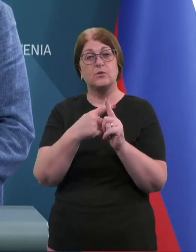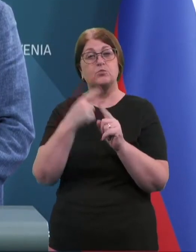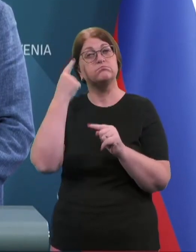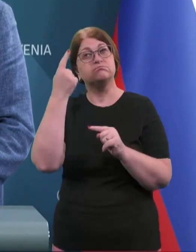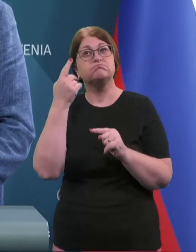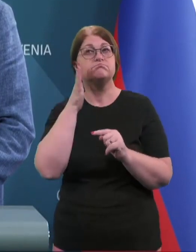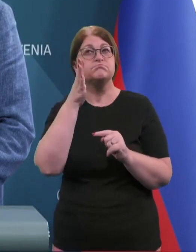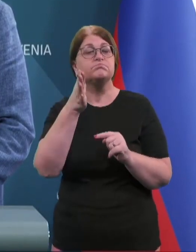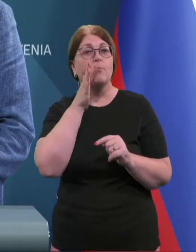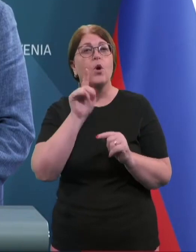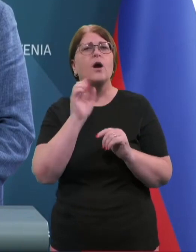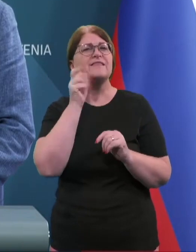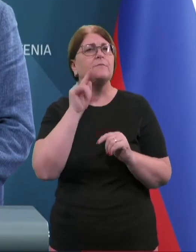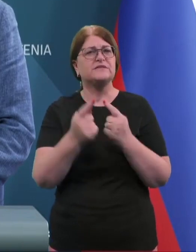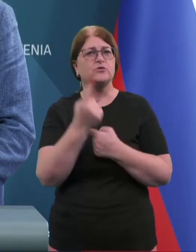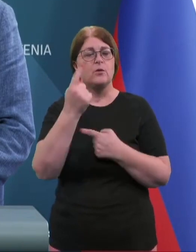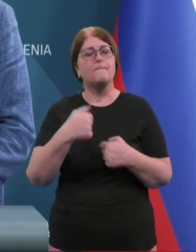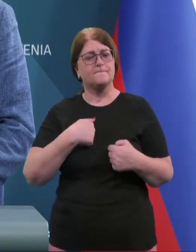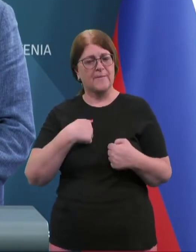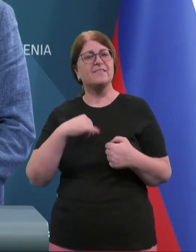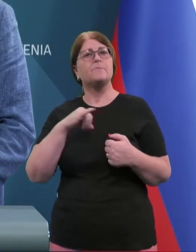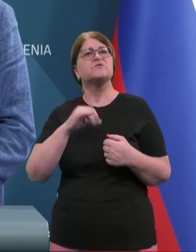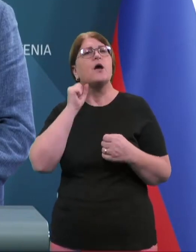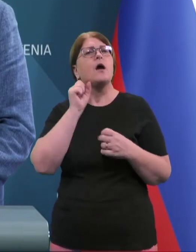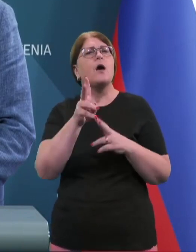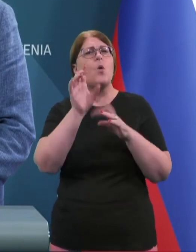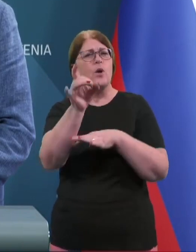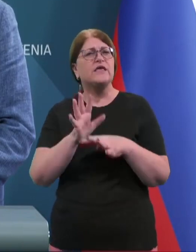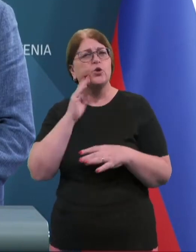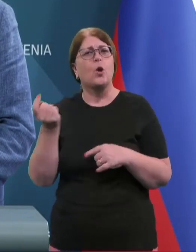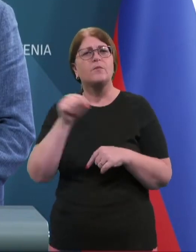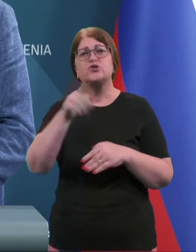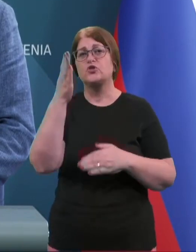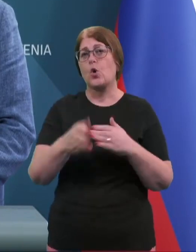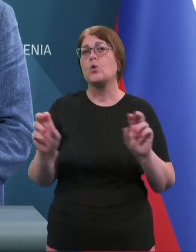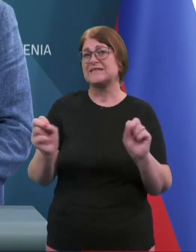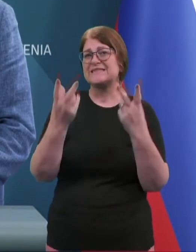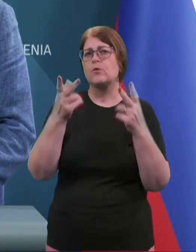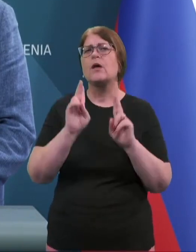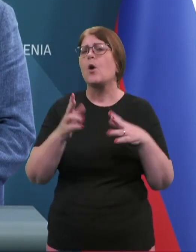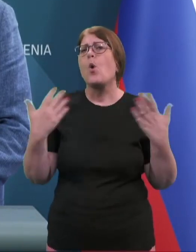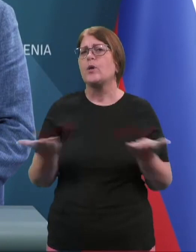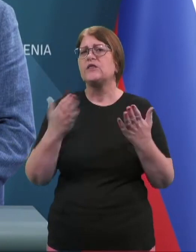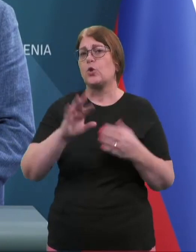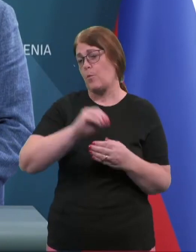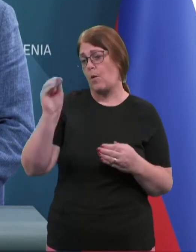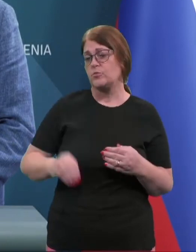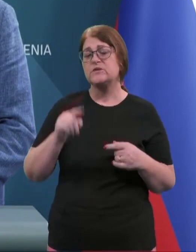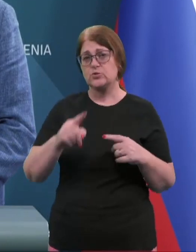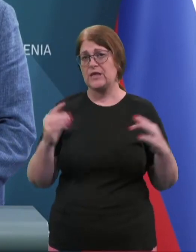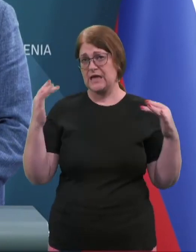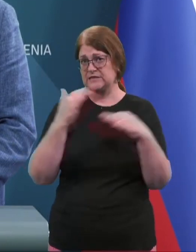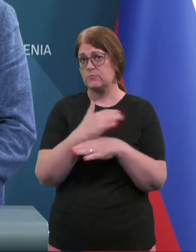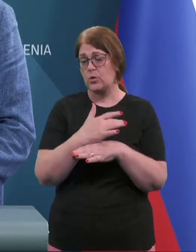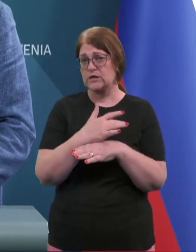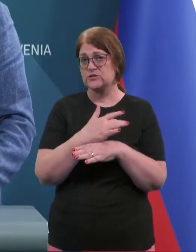zgodilo. Zanima pa me, kako hitro bi potem Mordaris prišli tudi do konca stavke, skratka, kako hitro pa podpisu tega sporozuma, ki ga